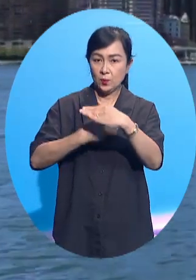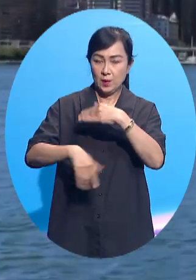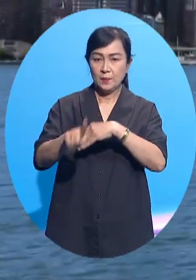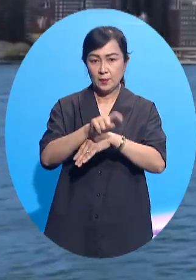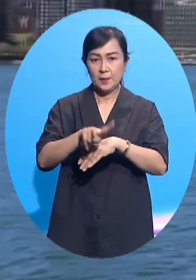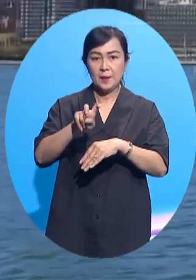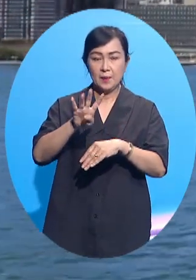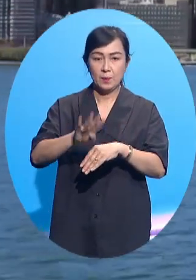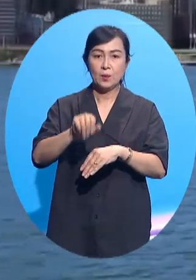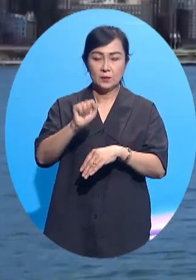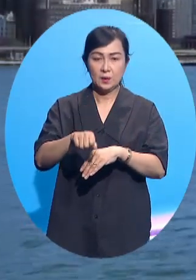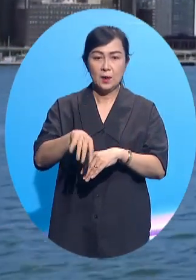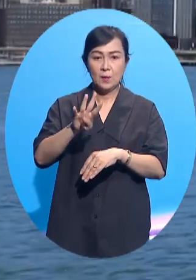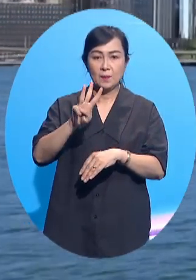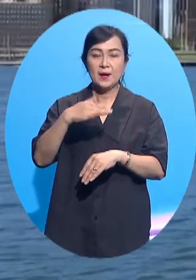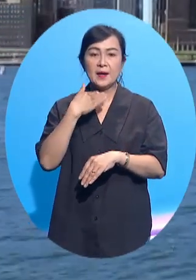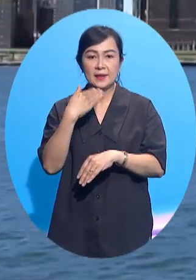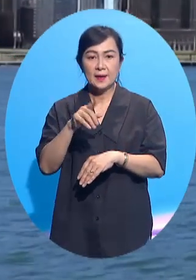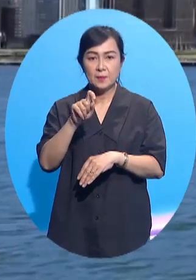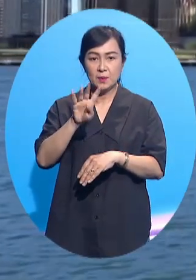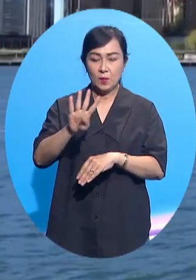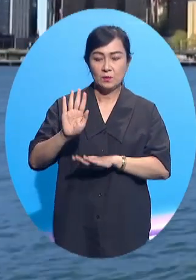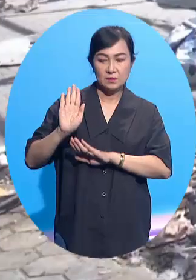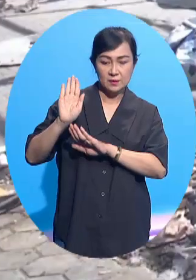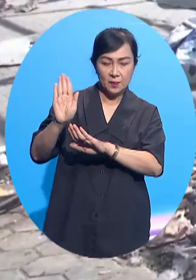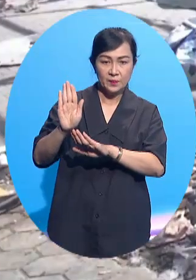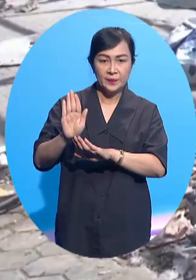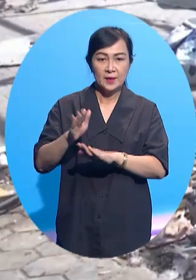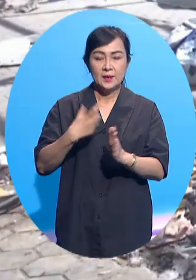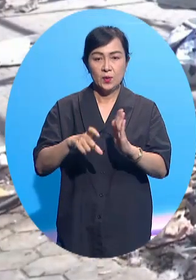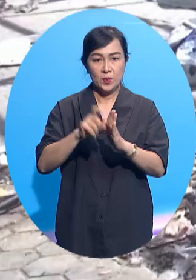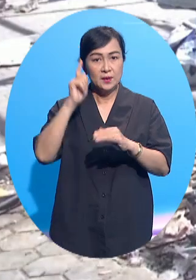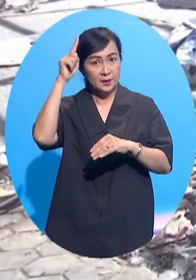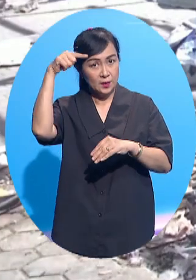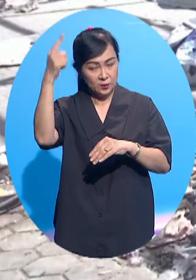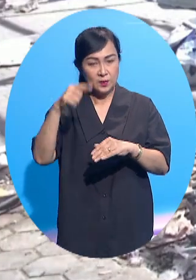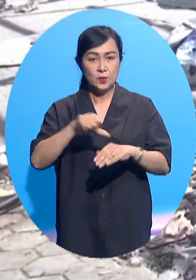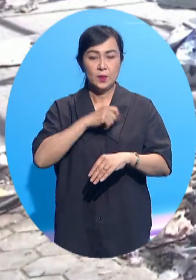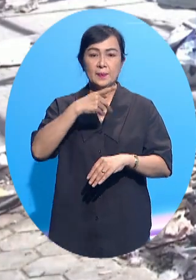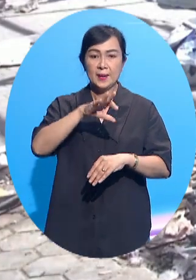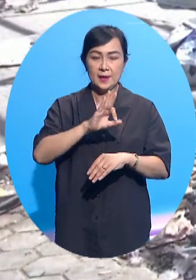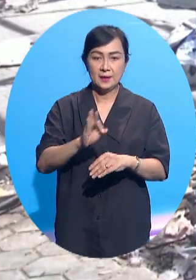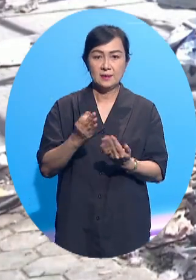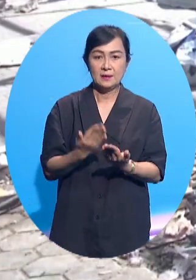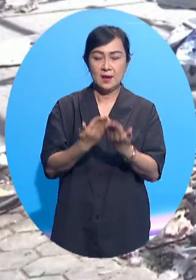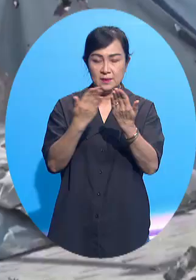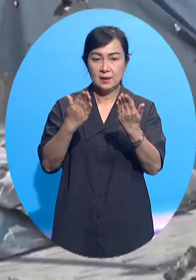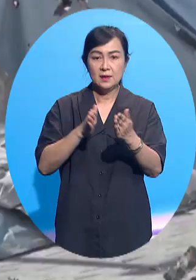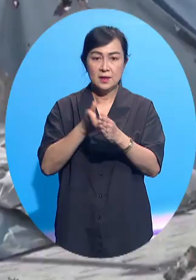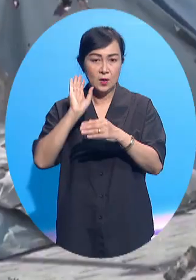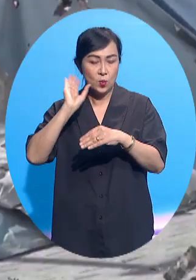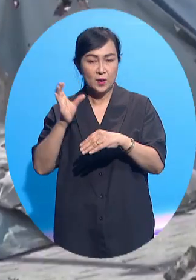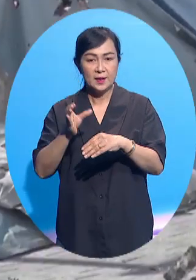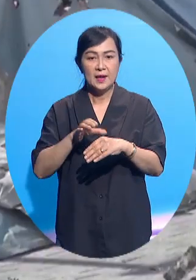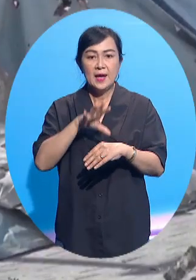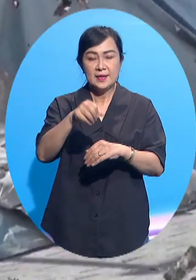124 phiếu thuận, 43 phiếu trắng và 14 phiếu chống. Đây là nghị quyết đầu tiên được chính quyền Palestine đệ trình tại Liên Hợp Quốc kể